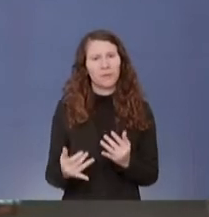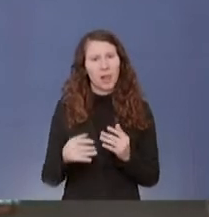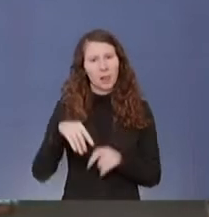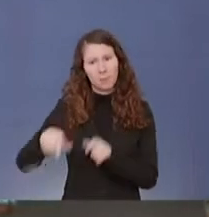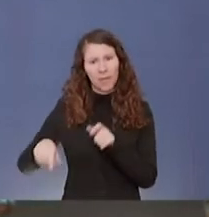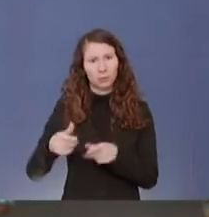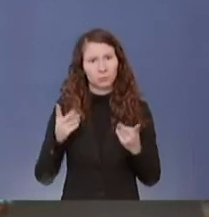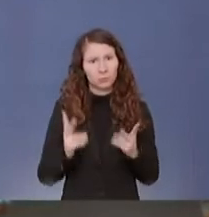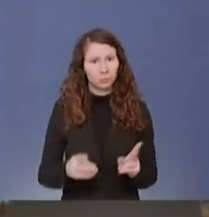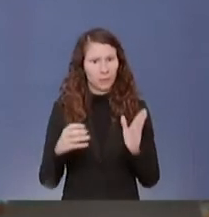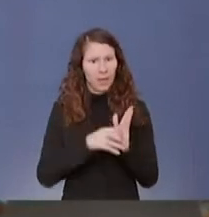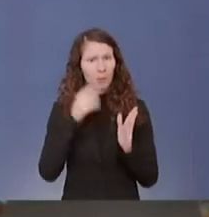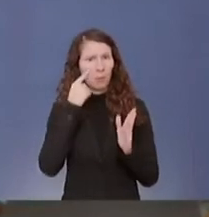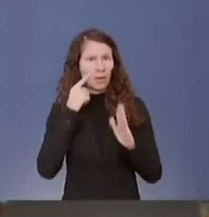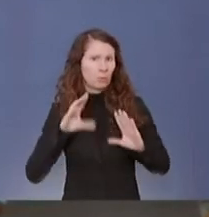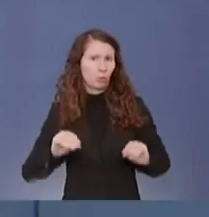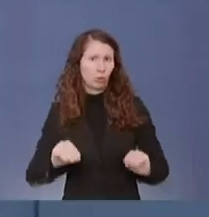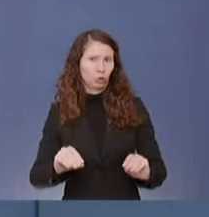die App gerade?